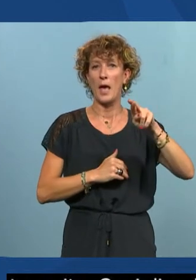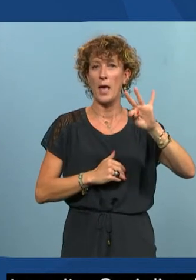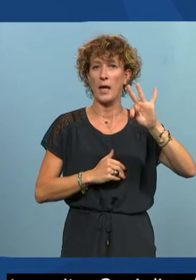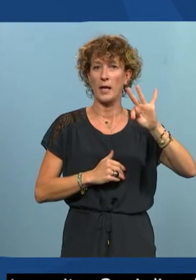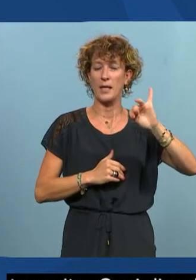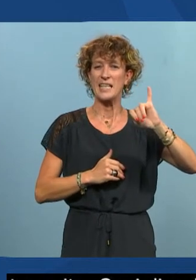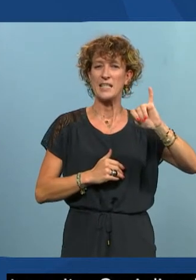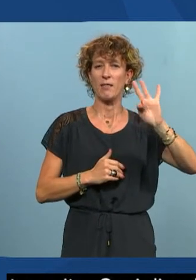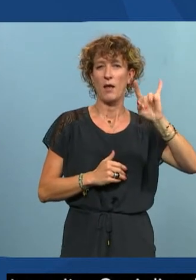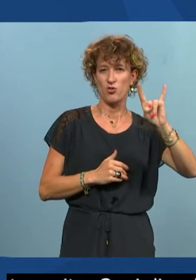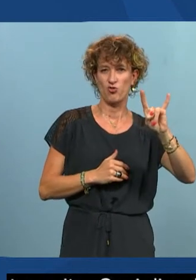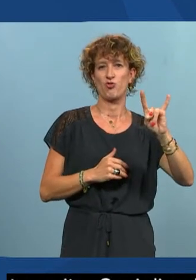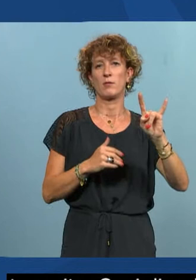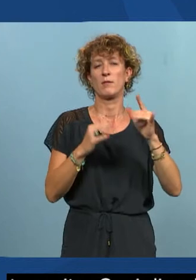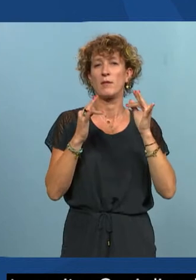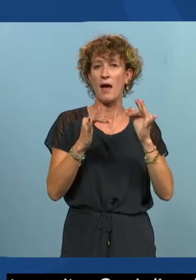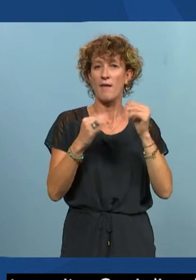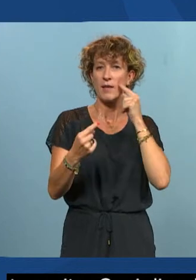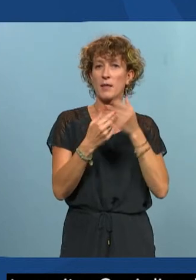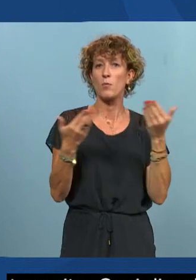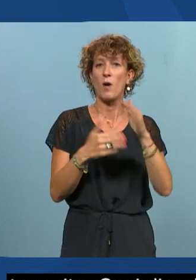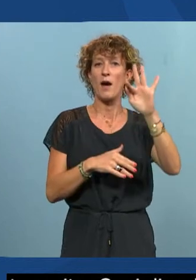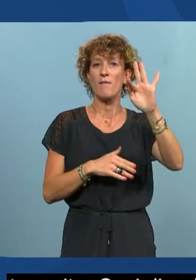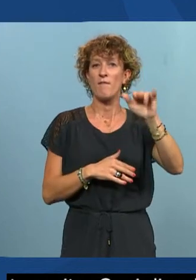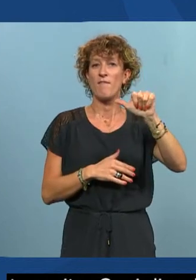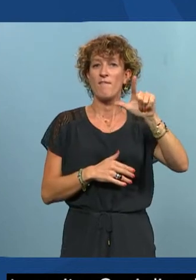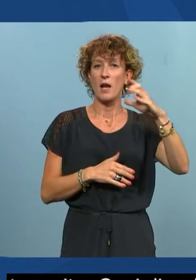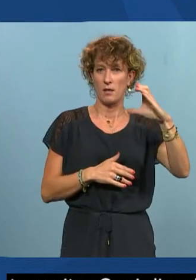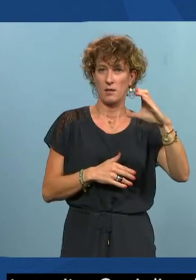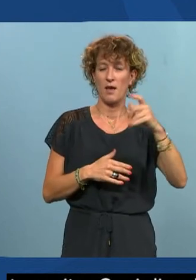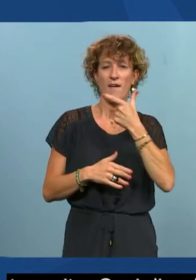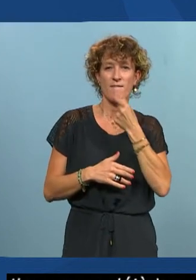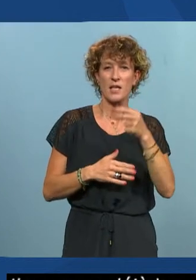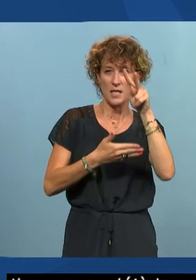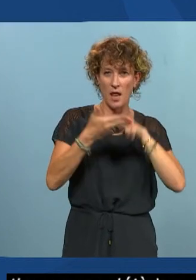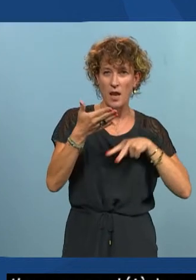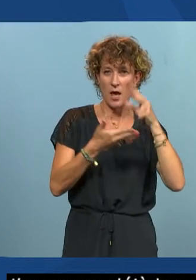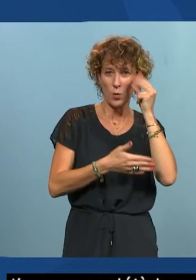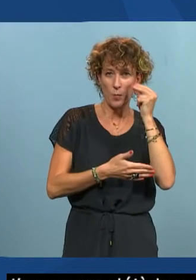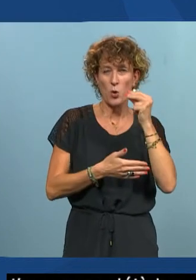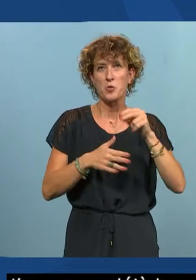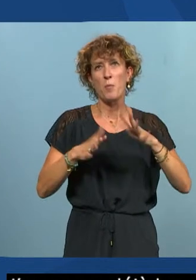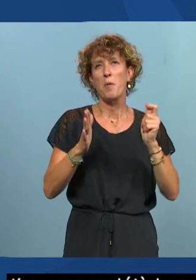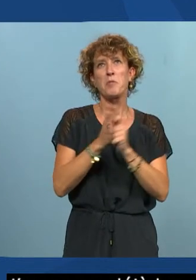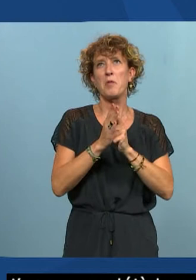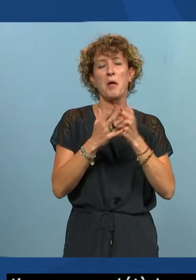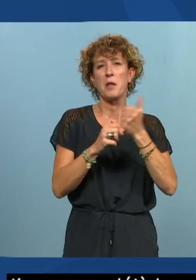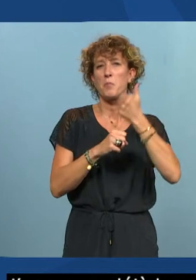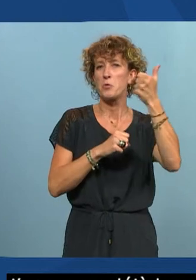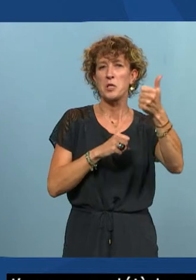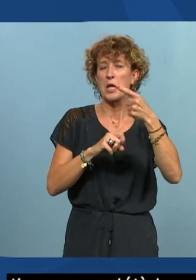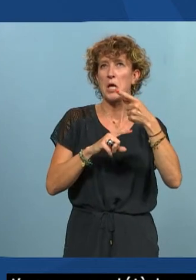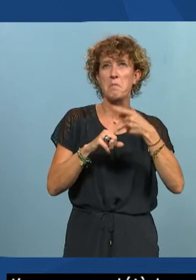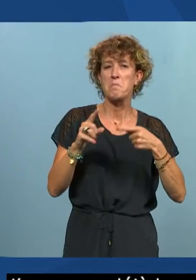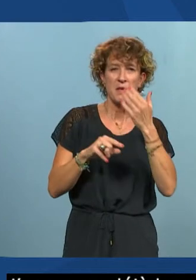français facile à lire et à comprendre qui se fera certainement entre mi-février et mi-mars. Dès que possible, on vous donnera la date